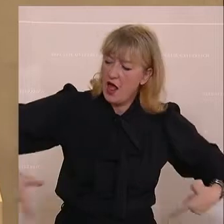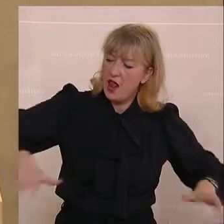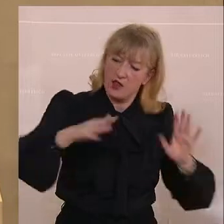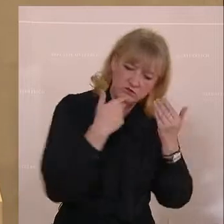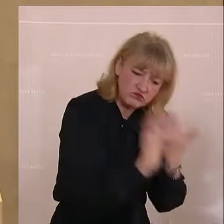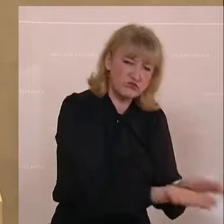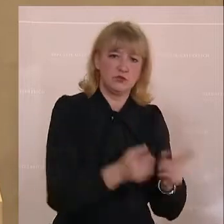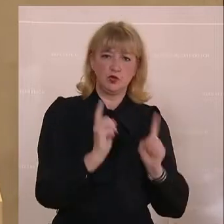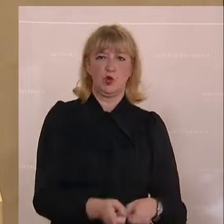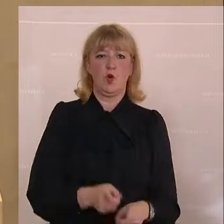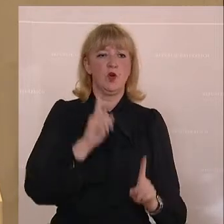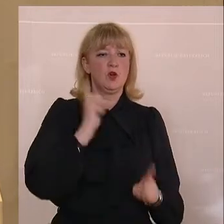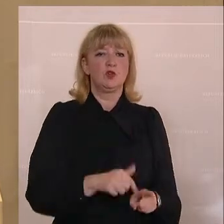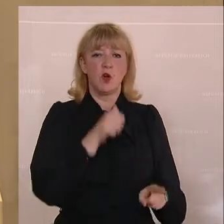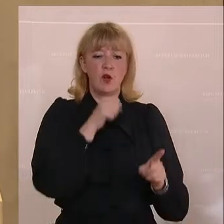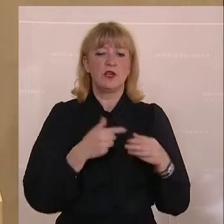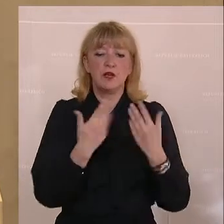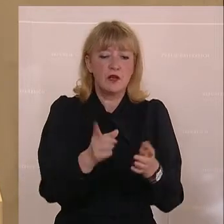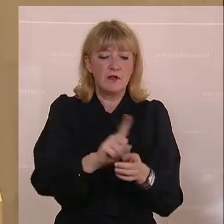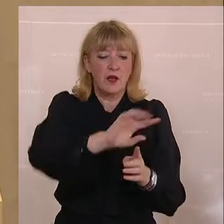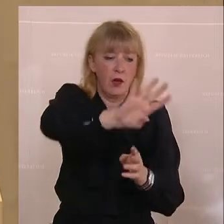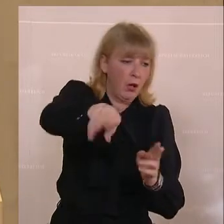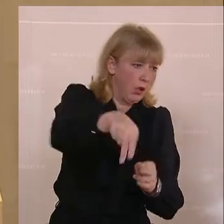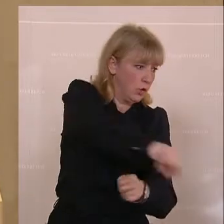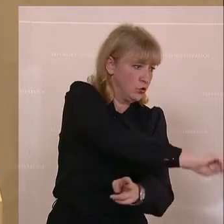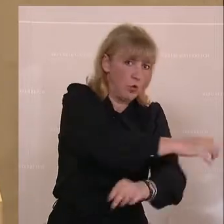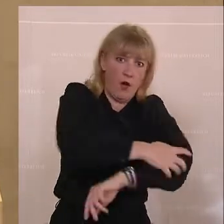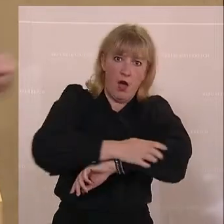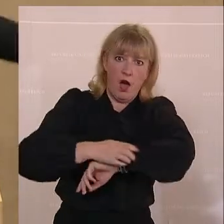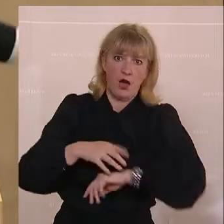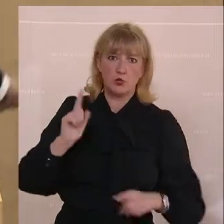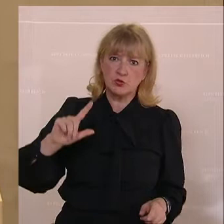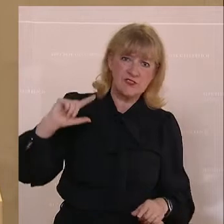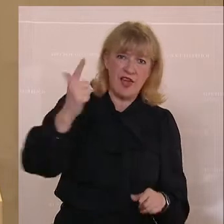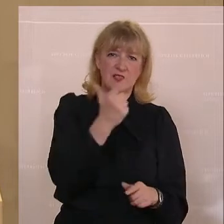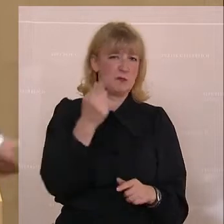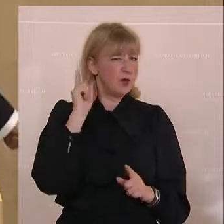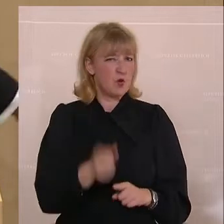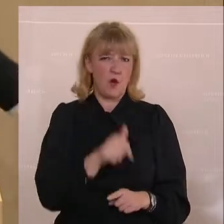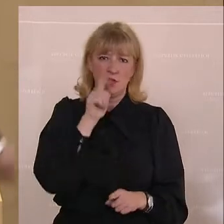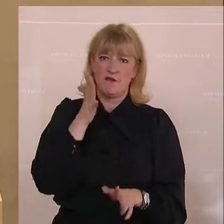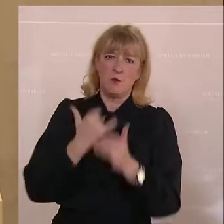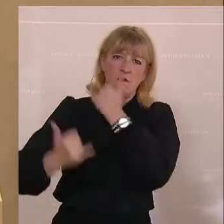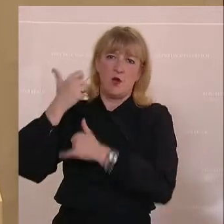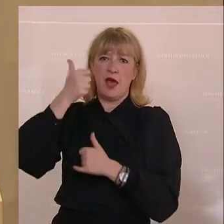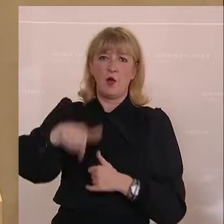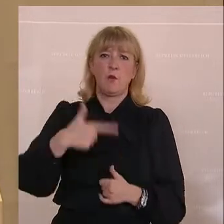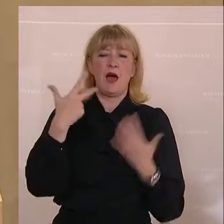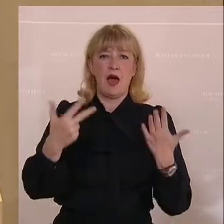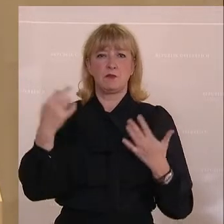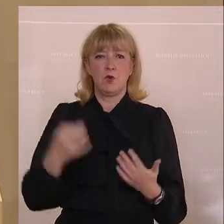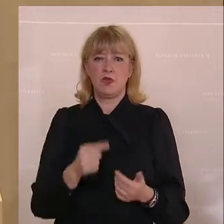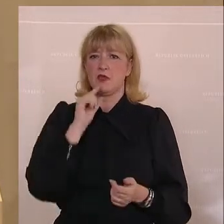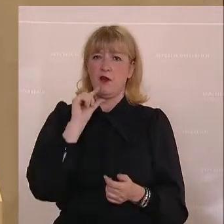und dass sie nicht zurückgeführt werden in die Armut. Und zwar das zweite Mal in Serie. Denn schon voriges Jahr haben sie mit 1,8 Prozent sehr